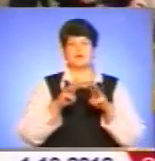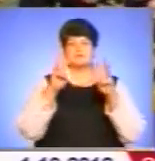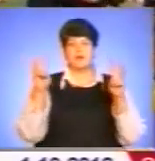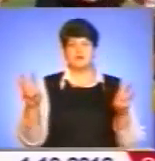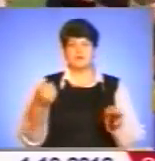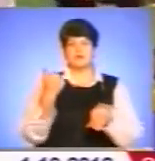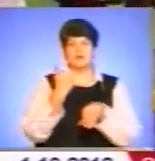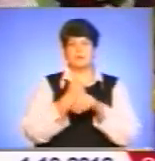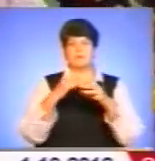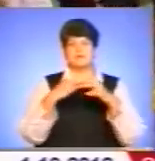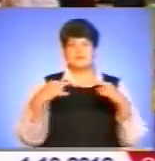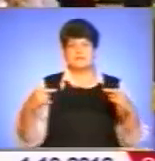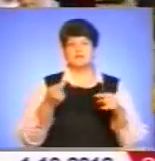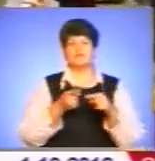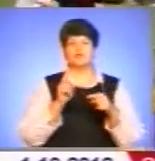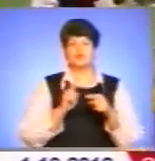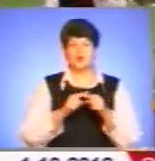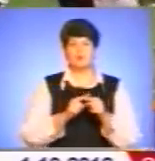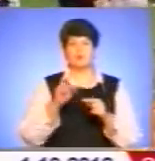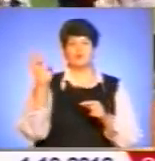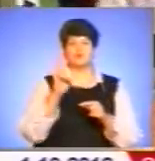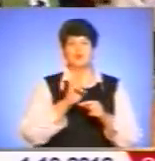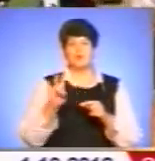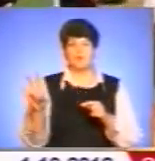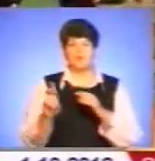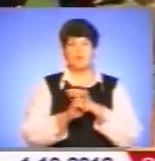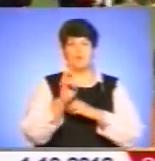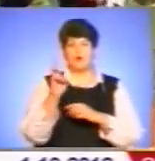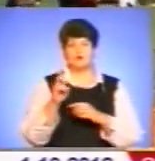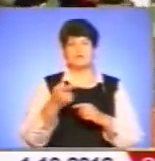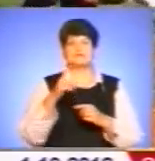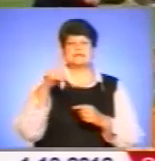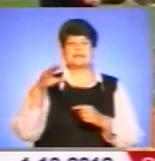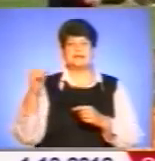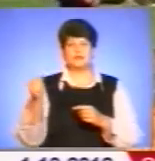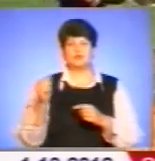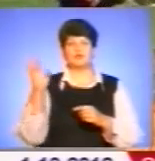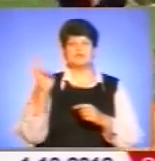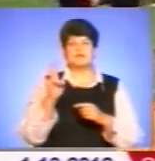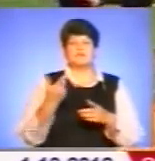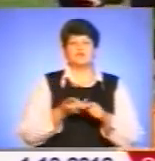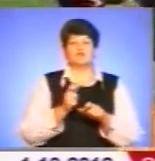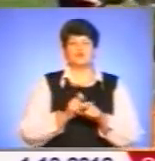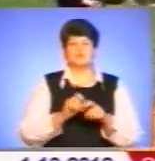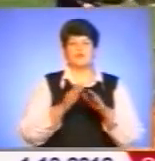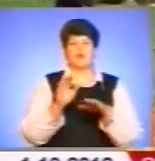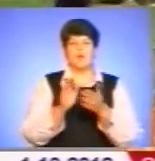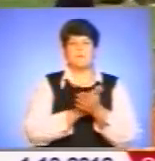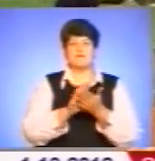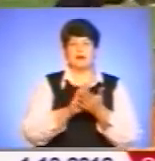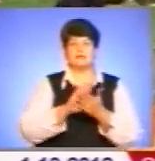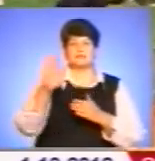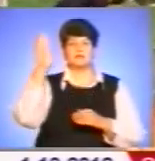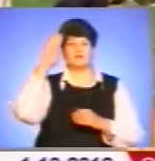соборі. Його посвячення за східною церквою дуже величаво вмивається водою,